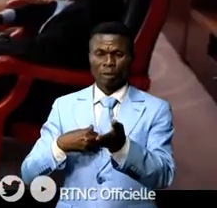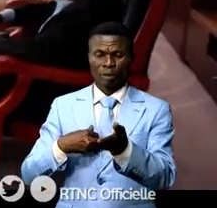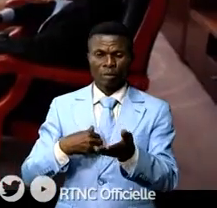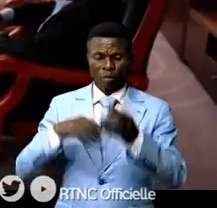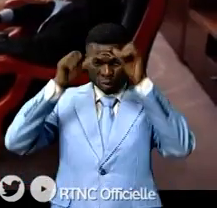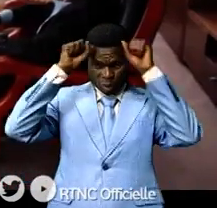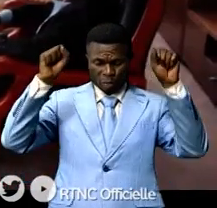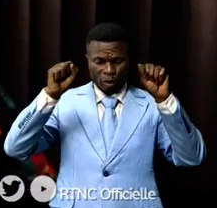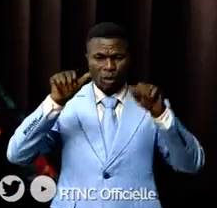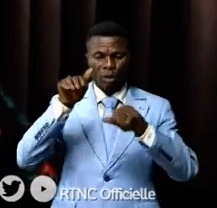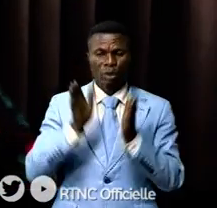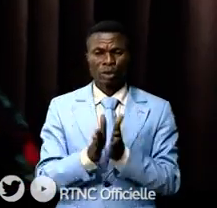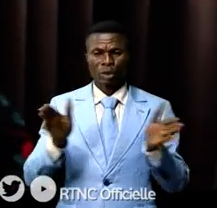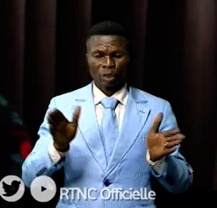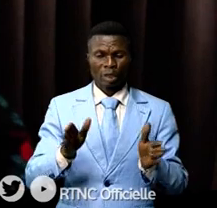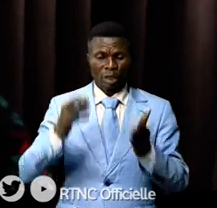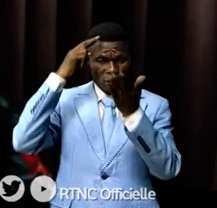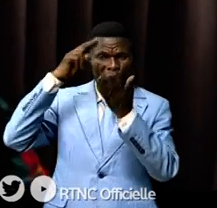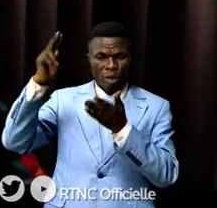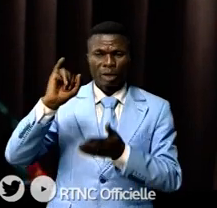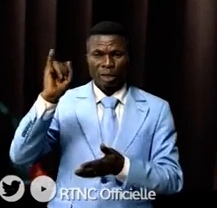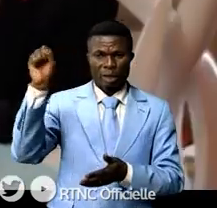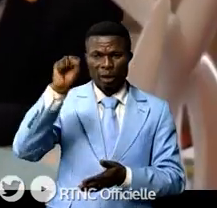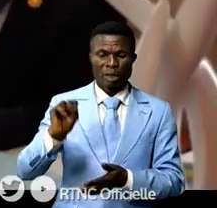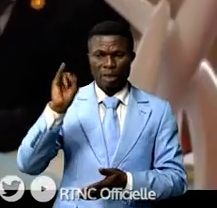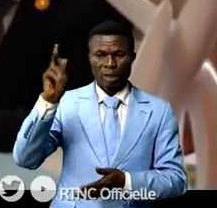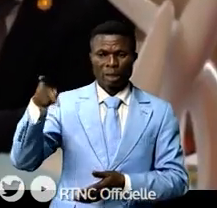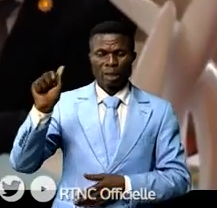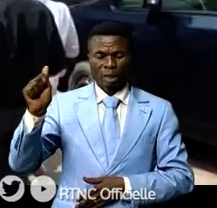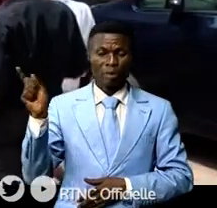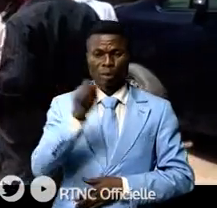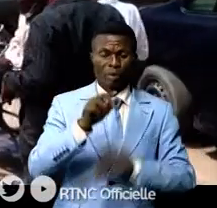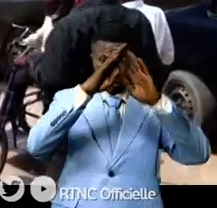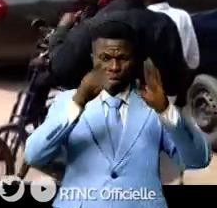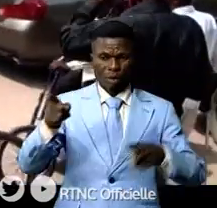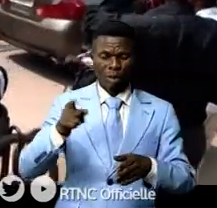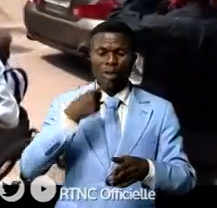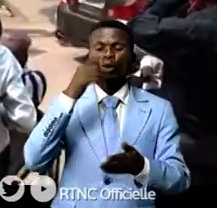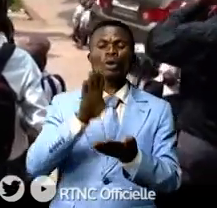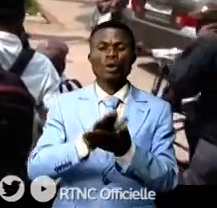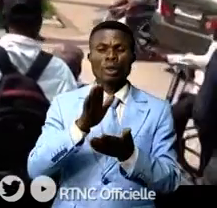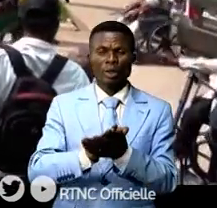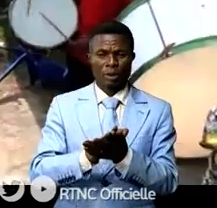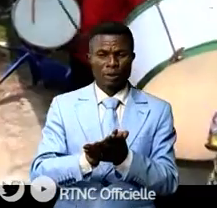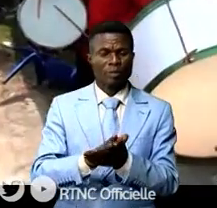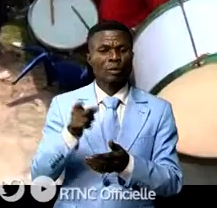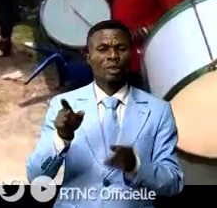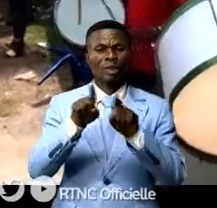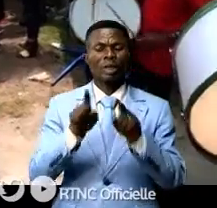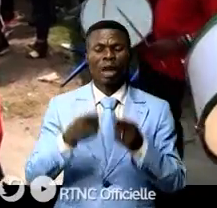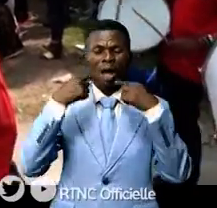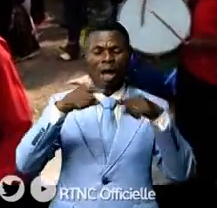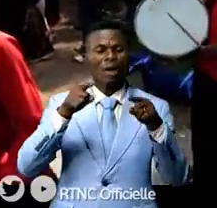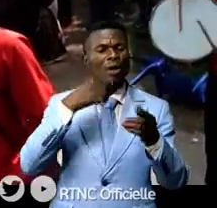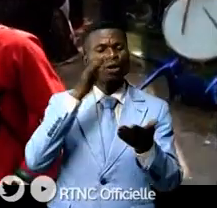président directeur général de l'ISIPA qui est rendu directement en sa résidence privée objectif lui fait part de l'aide des idératas et lui adresser